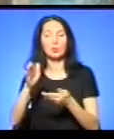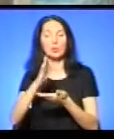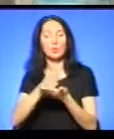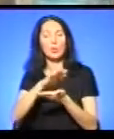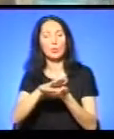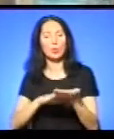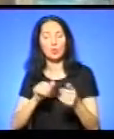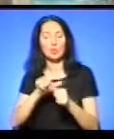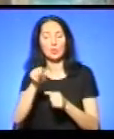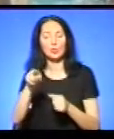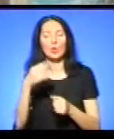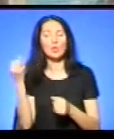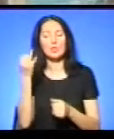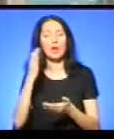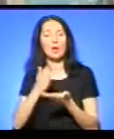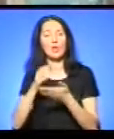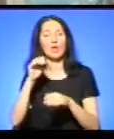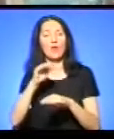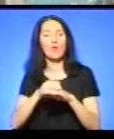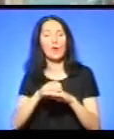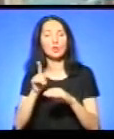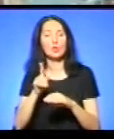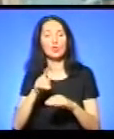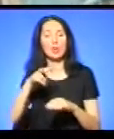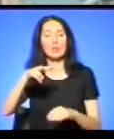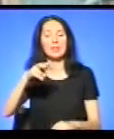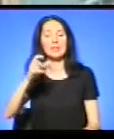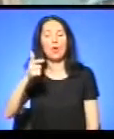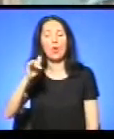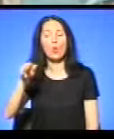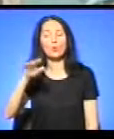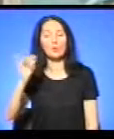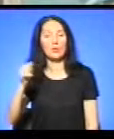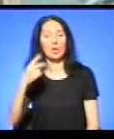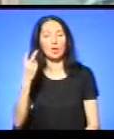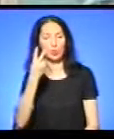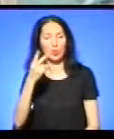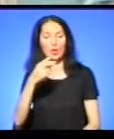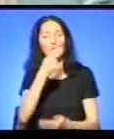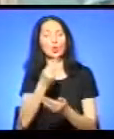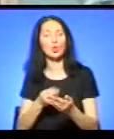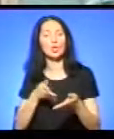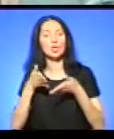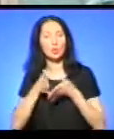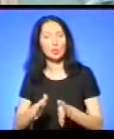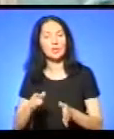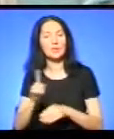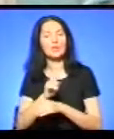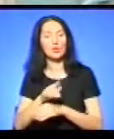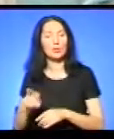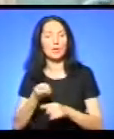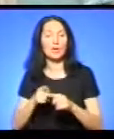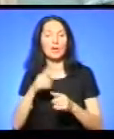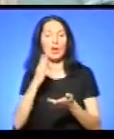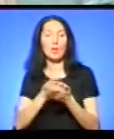того, цікавим є той факт, що Олеся Гудима – другий художник, вороженець Тернопільщини, яка достойна такої